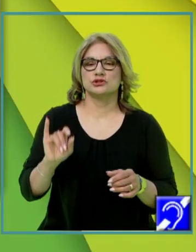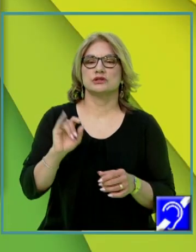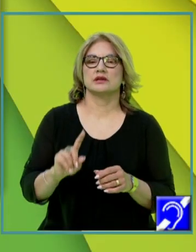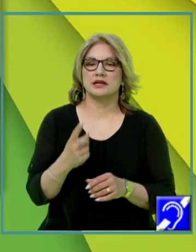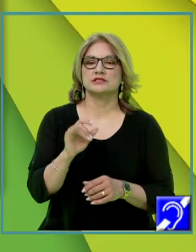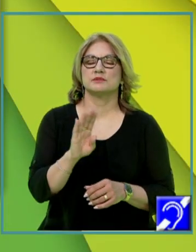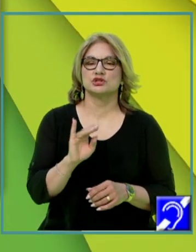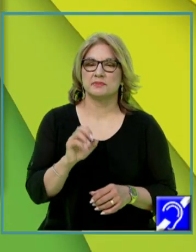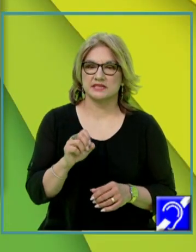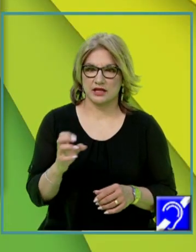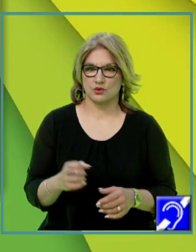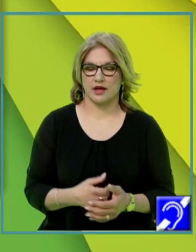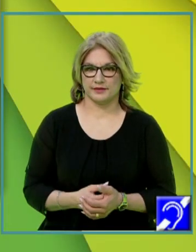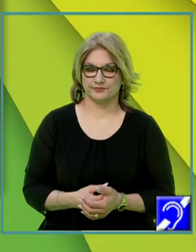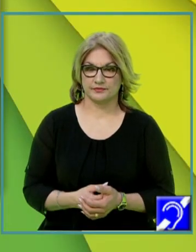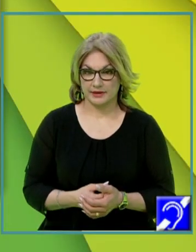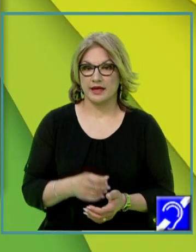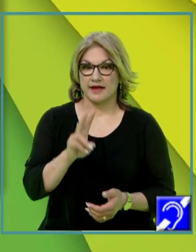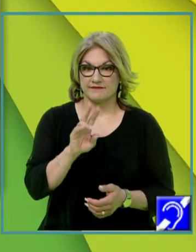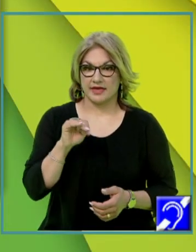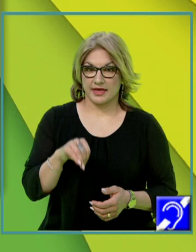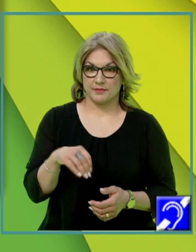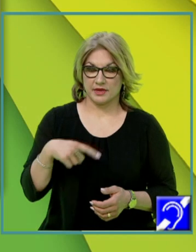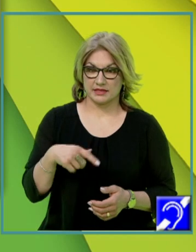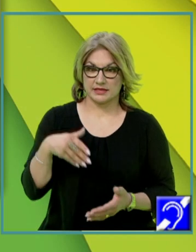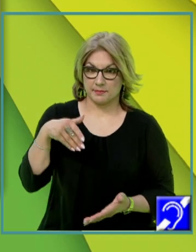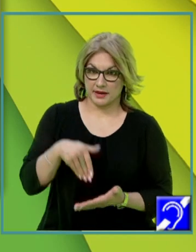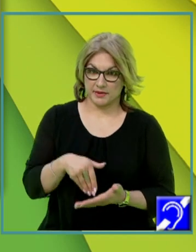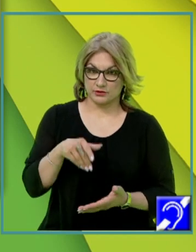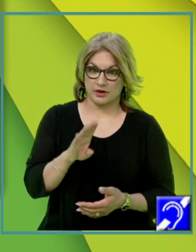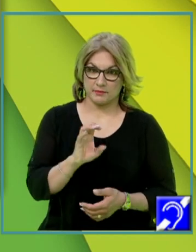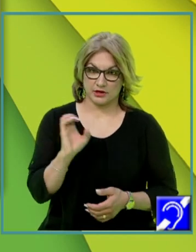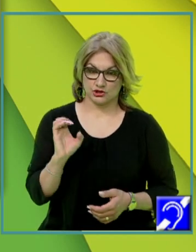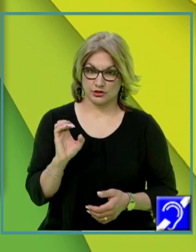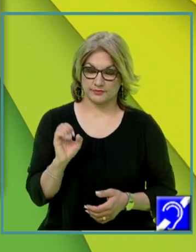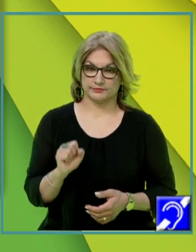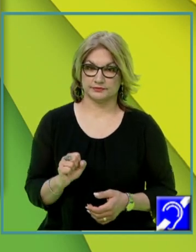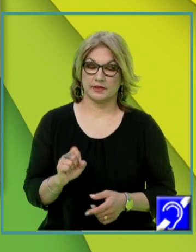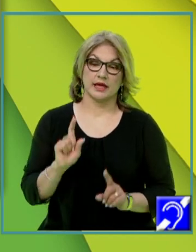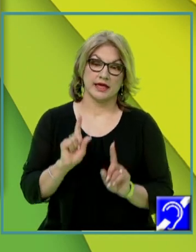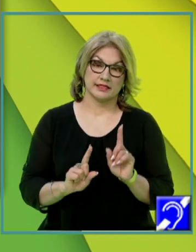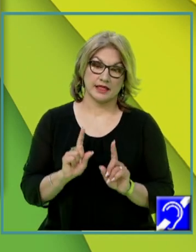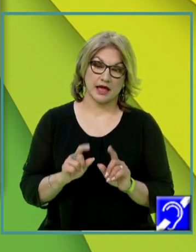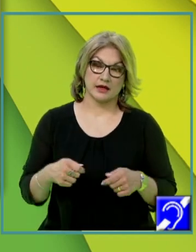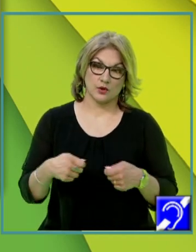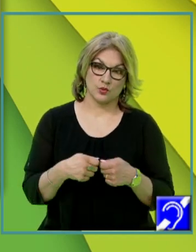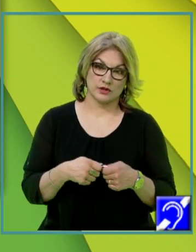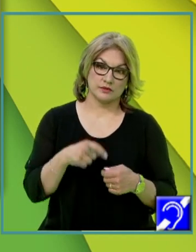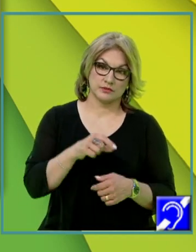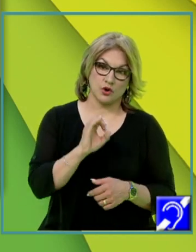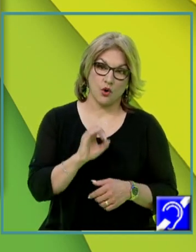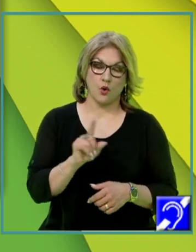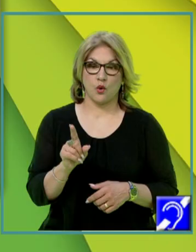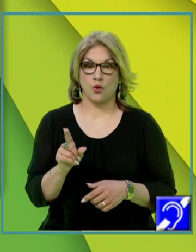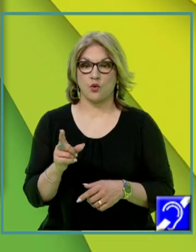departe. Deci, să scriem. VM este perpendicular pe BC. Dacă îl unim pe O cu M, pentru că